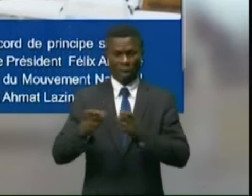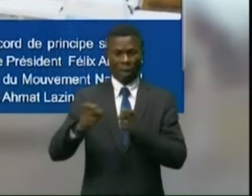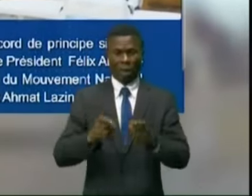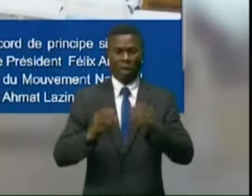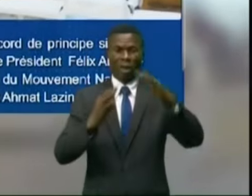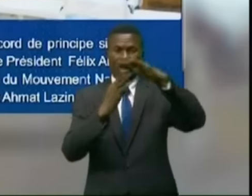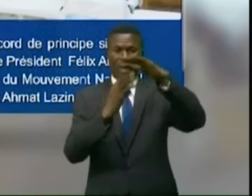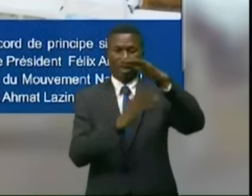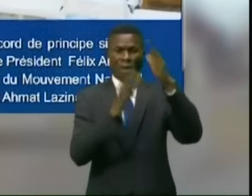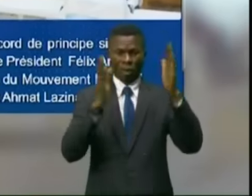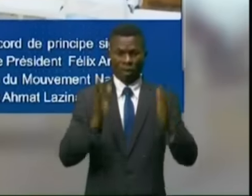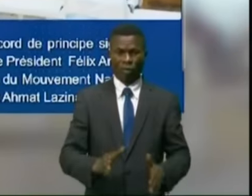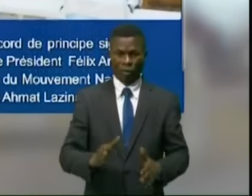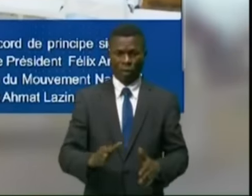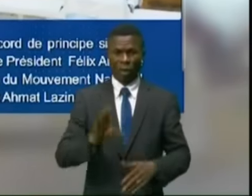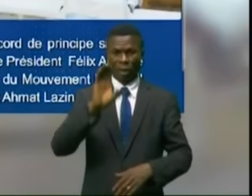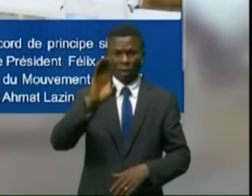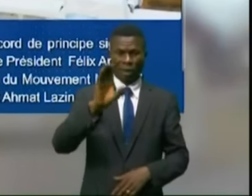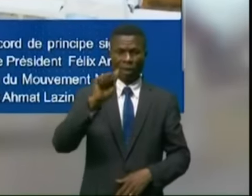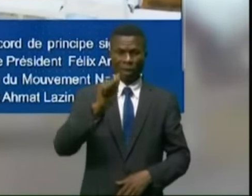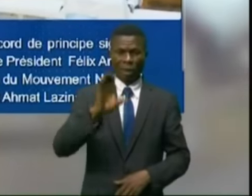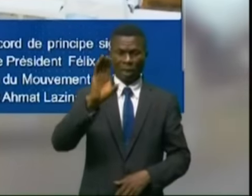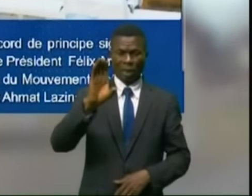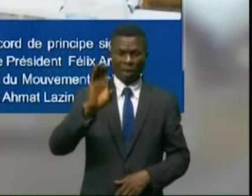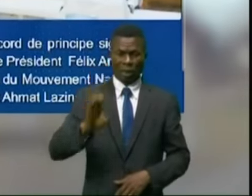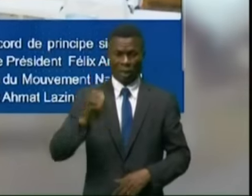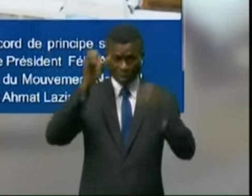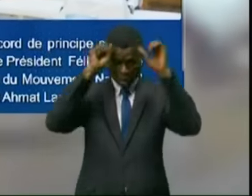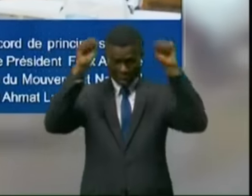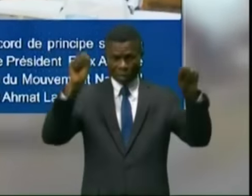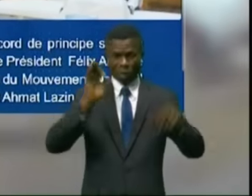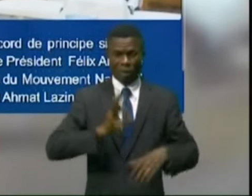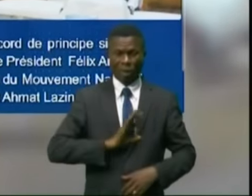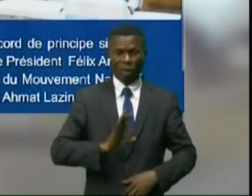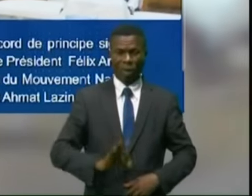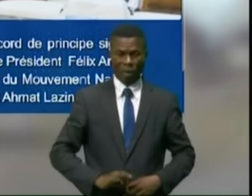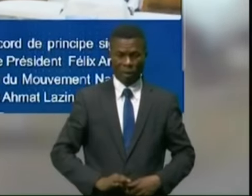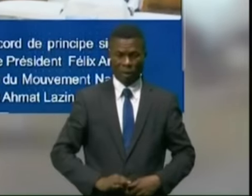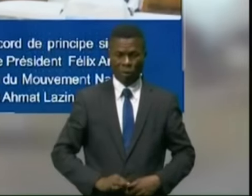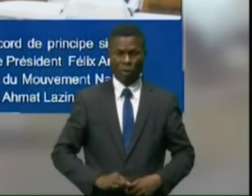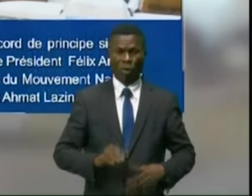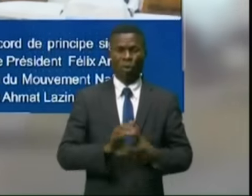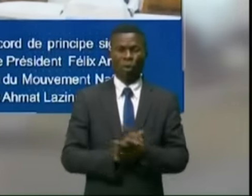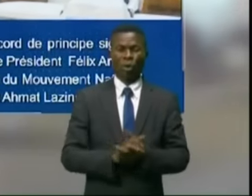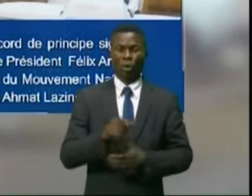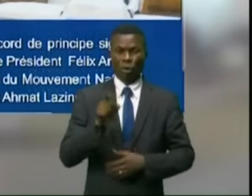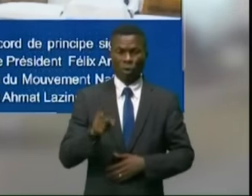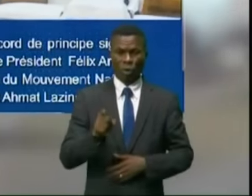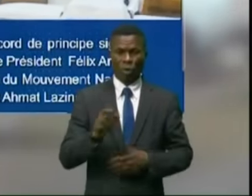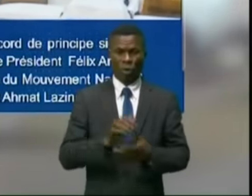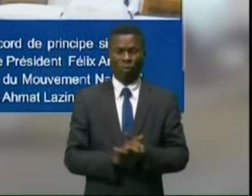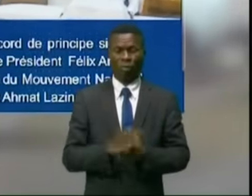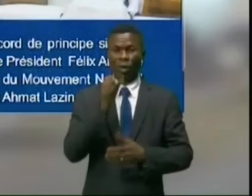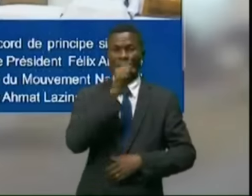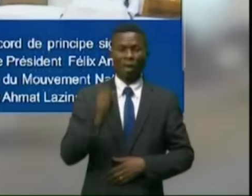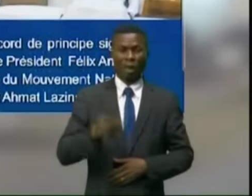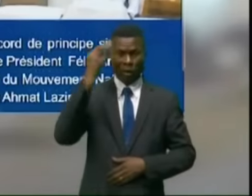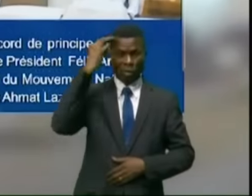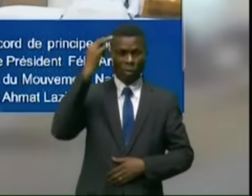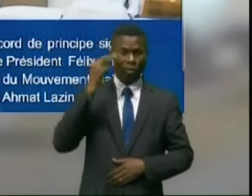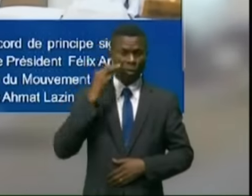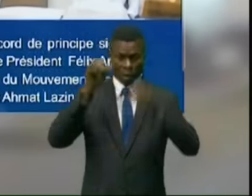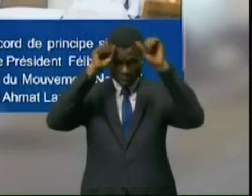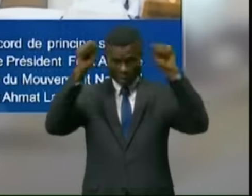facilitateur de la CAC, le président Félix-Antoine Tshisekedi-Toulombo, l'ancien ministre et